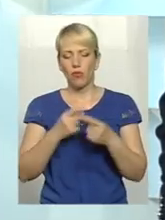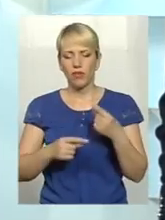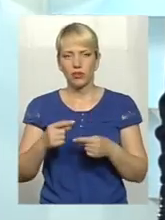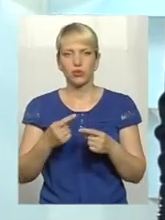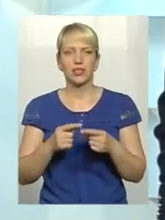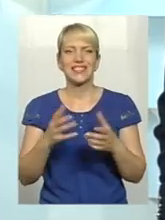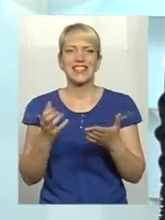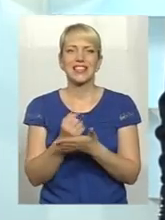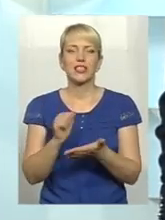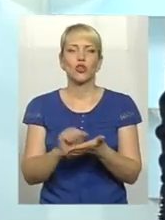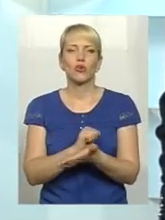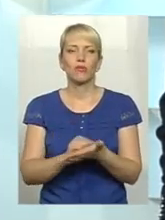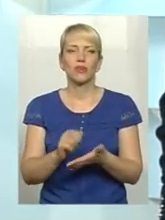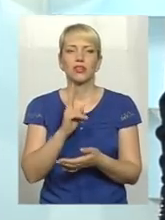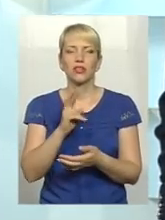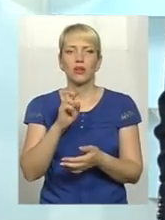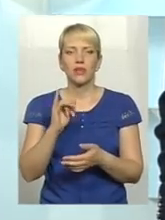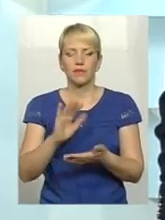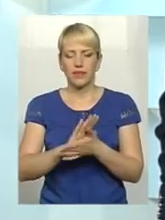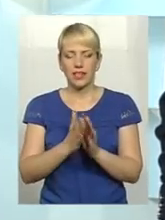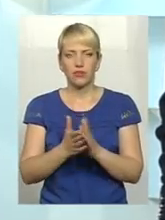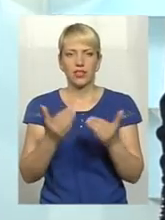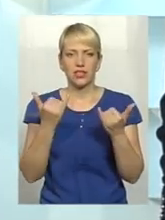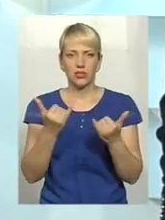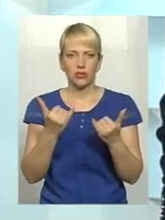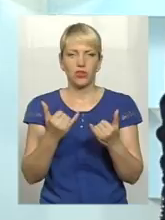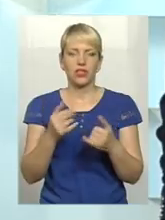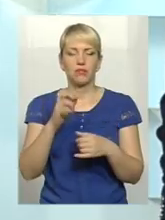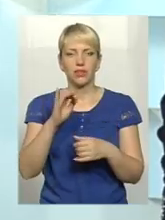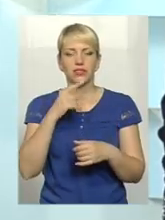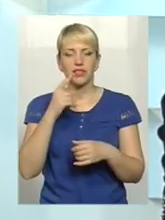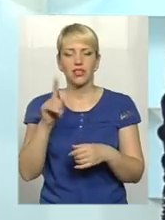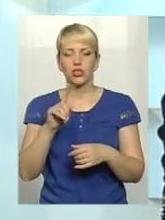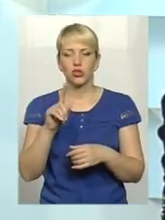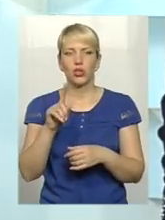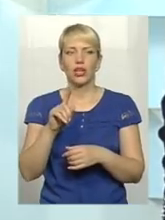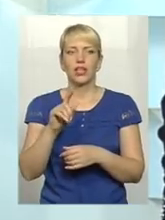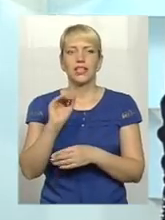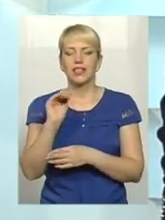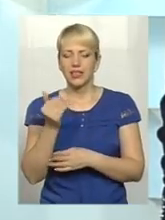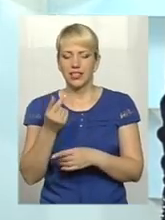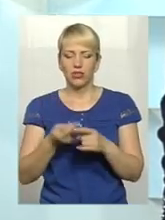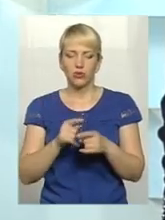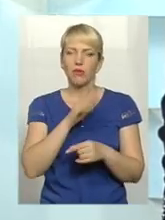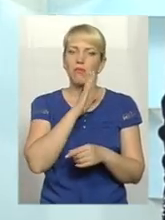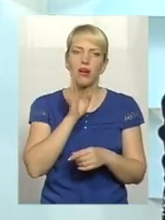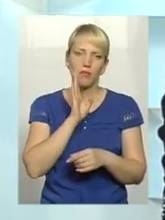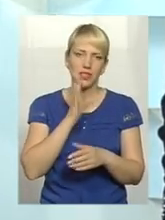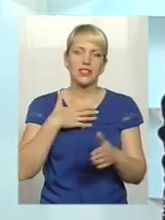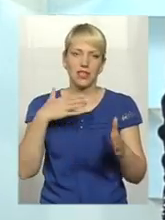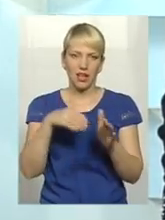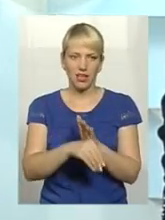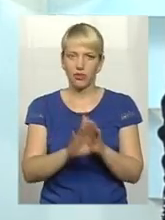документи, які би станом на сьогодні сказали, що дитина тої мами чи тої дружини загинула